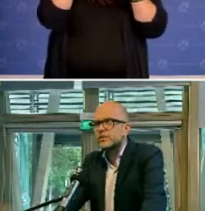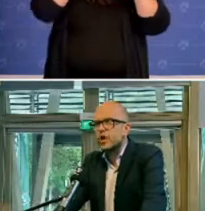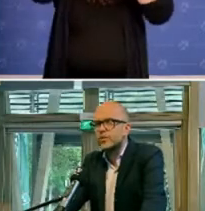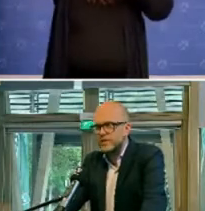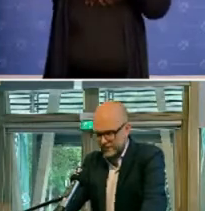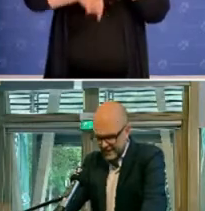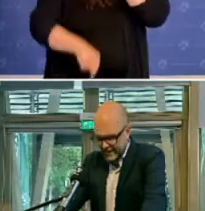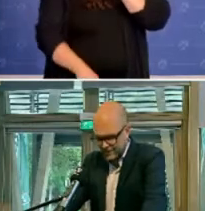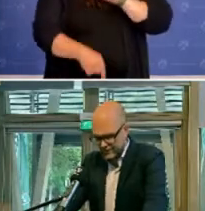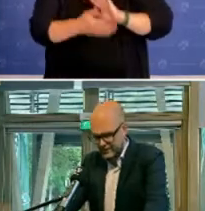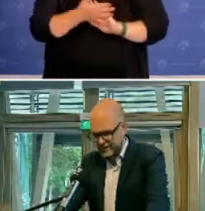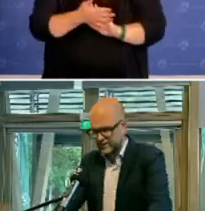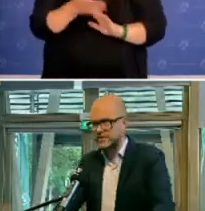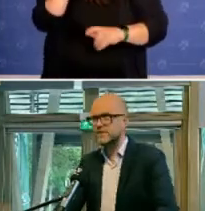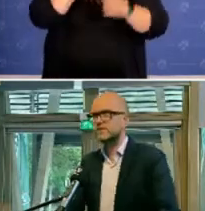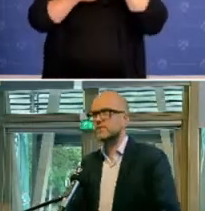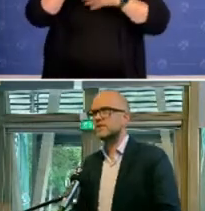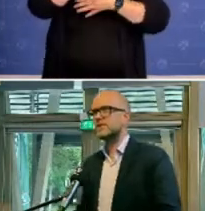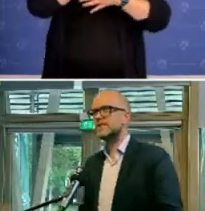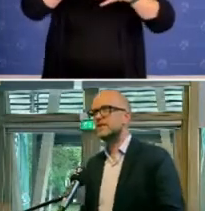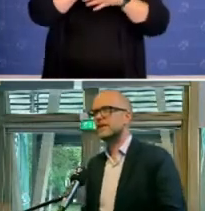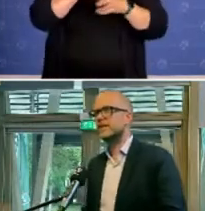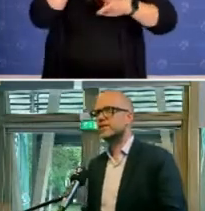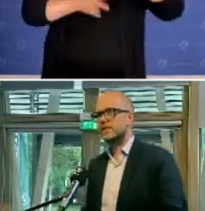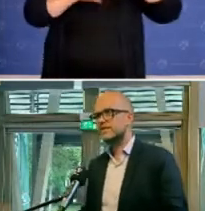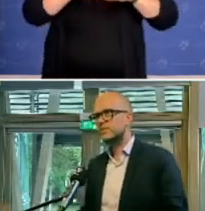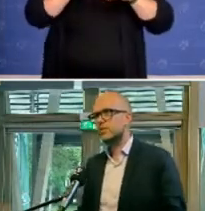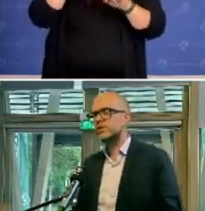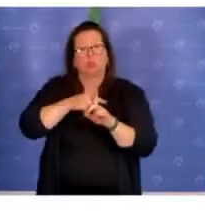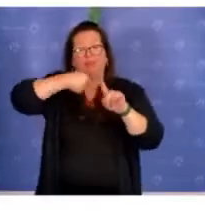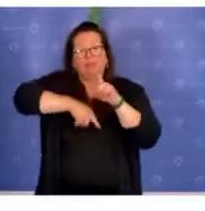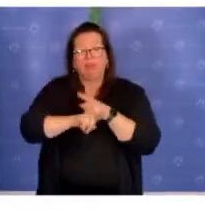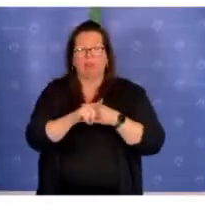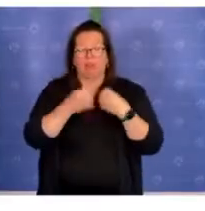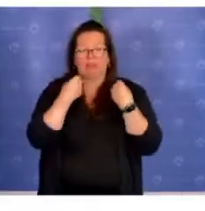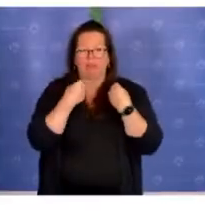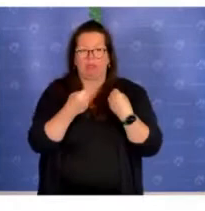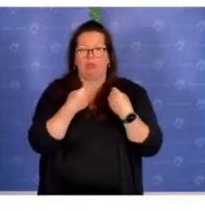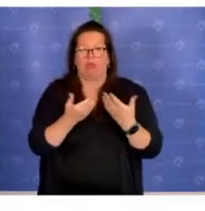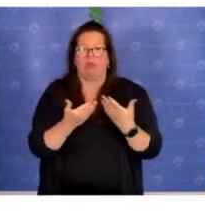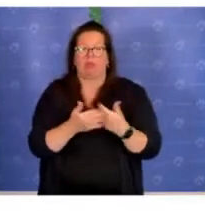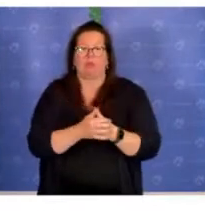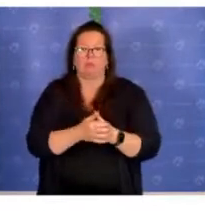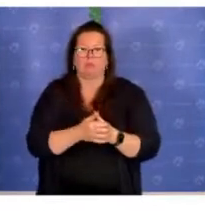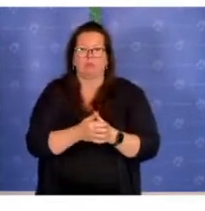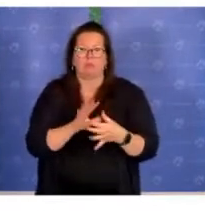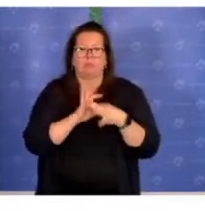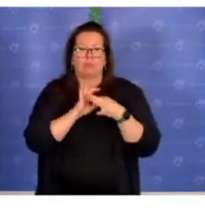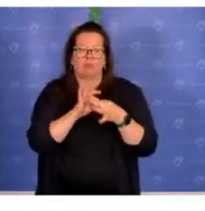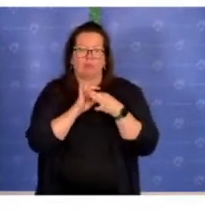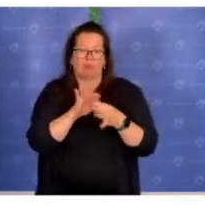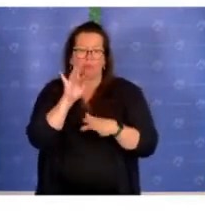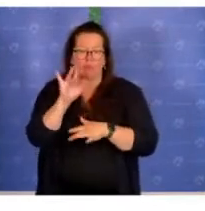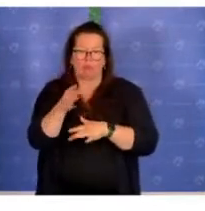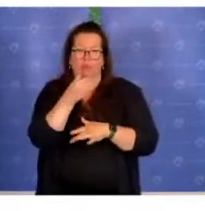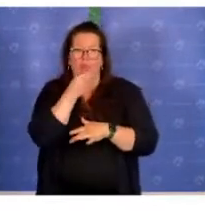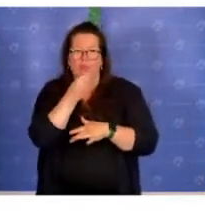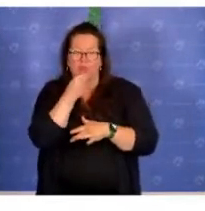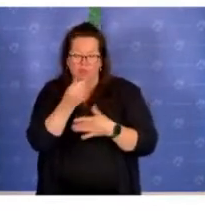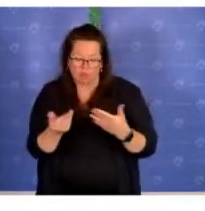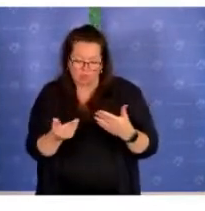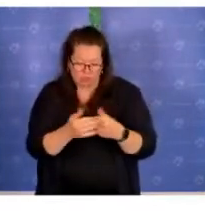darauf zu kommen, auf das Handlungsfeld Justiz und innere Sicherheit, so heißt das bei uns im Land, in Bezug auf Antisemitismus.